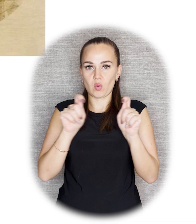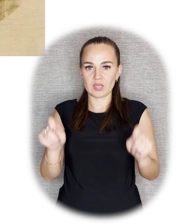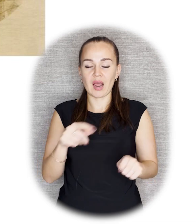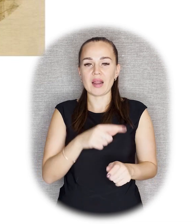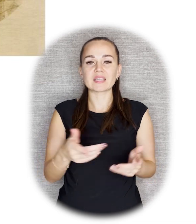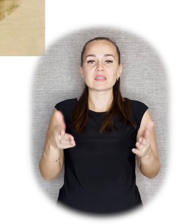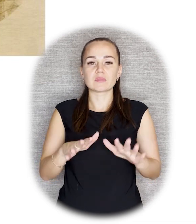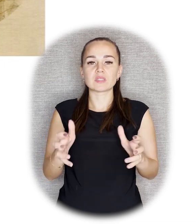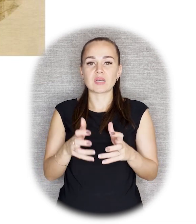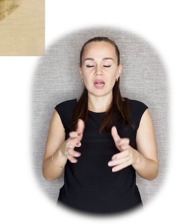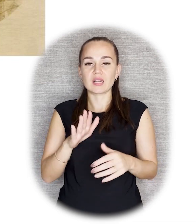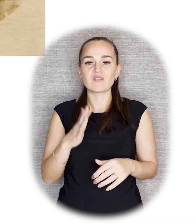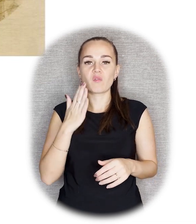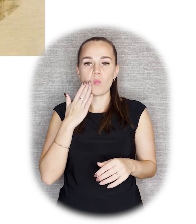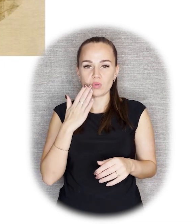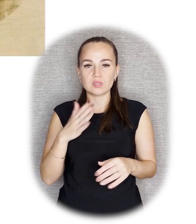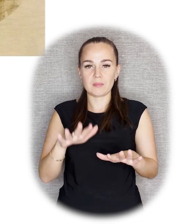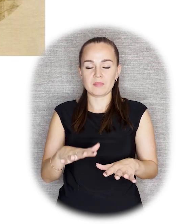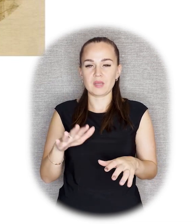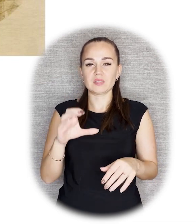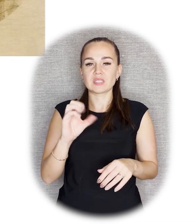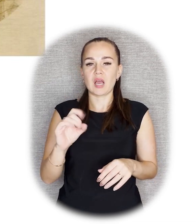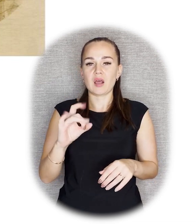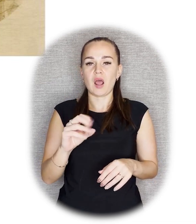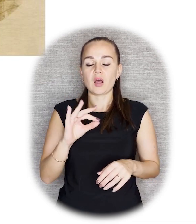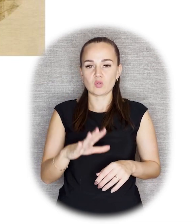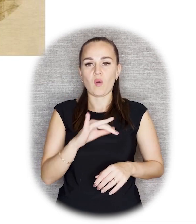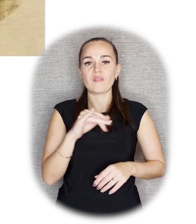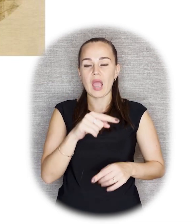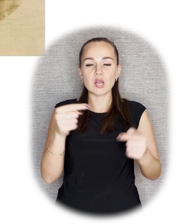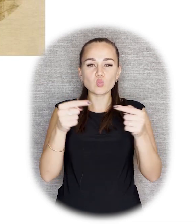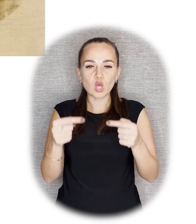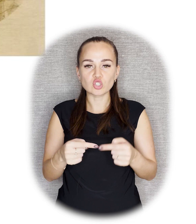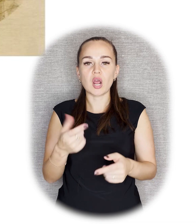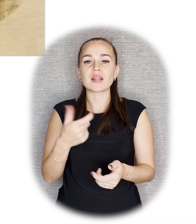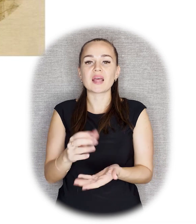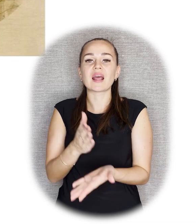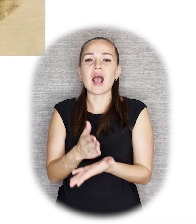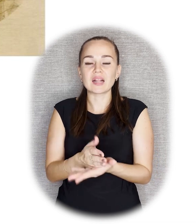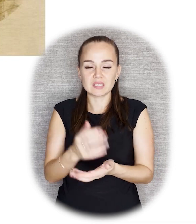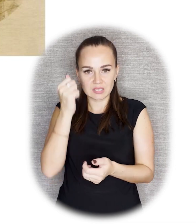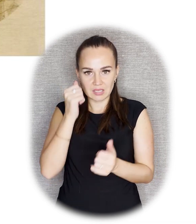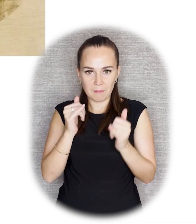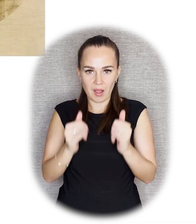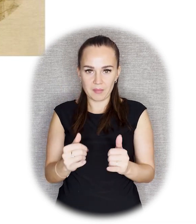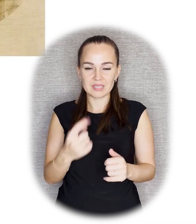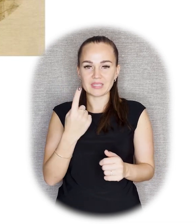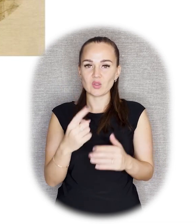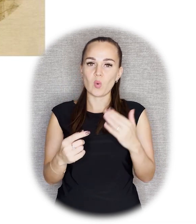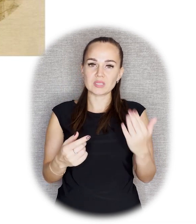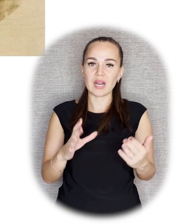Они сохранились в музее усадьбы Чернышевского в Саратове и помогают нам немного уточнить расположение памятника. Вы видите, что с одной стороны